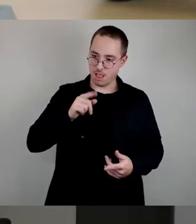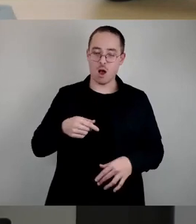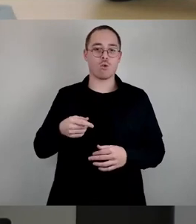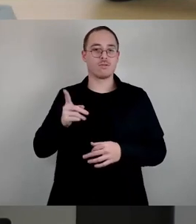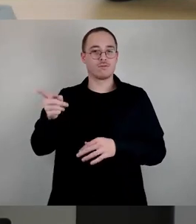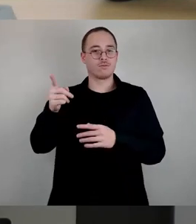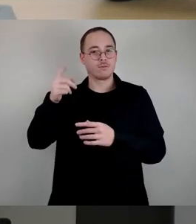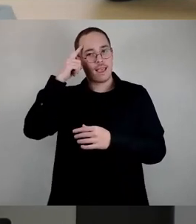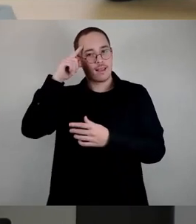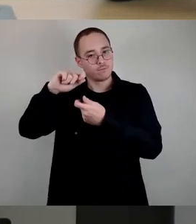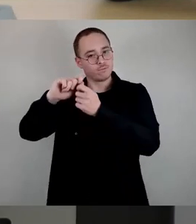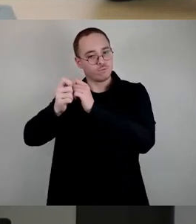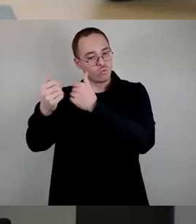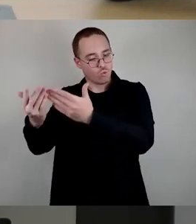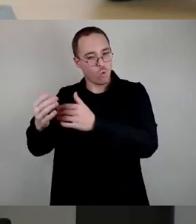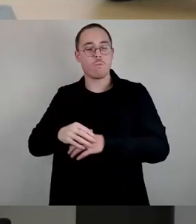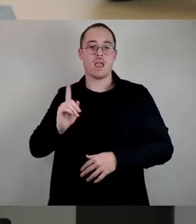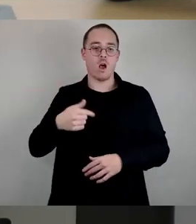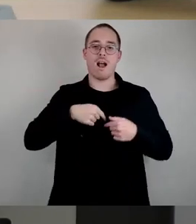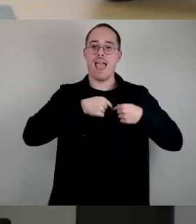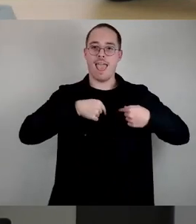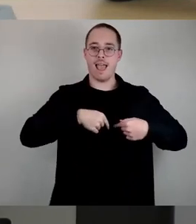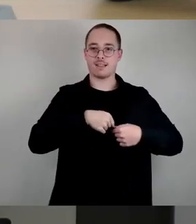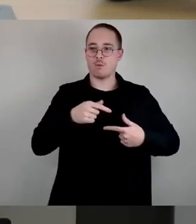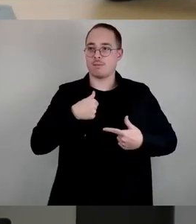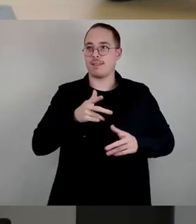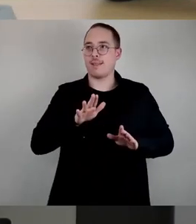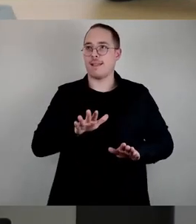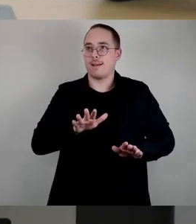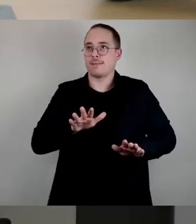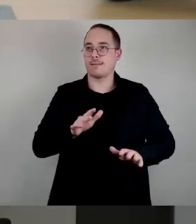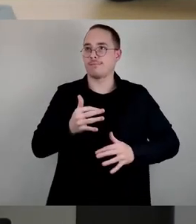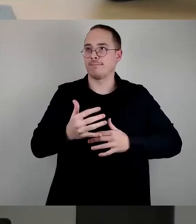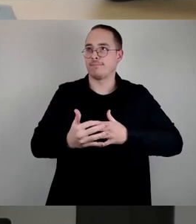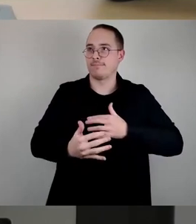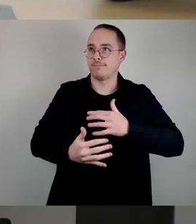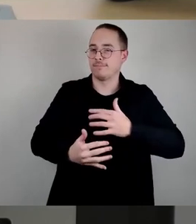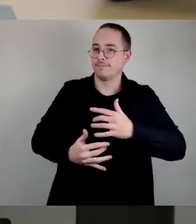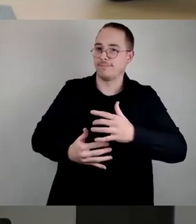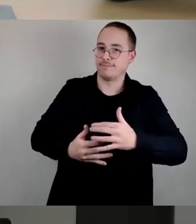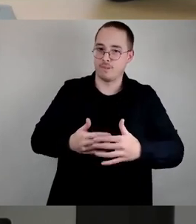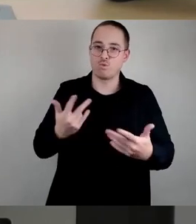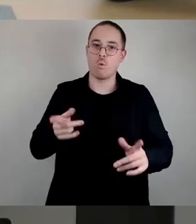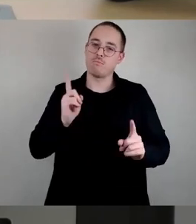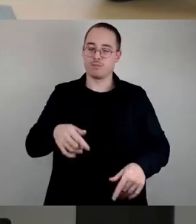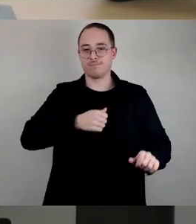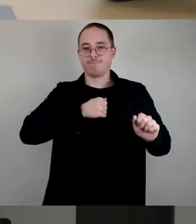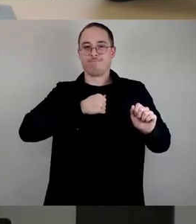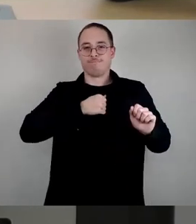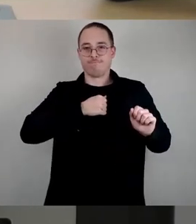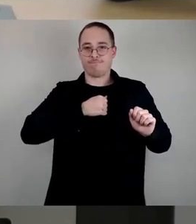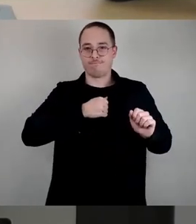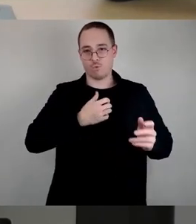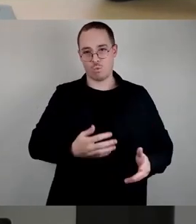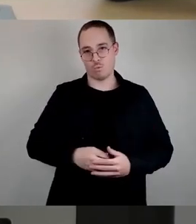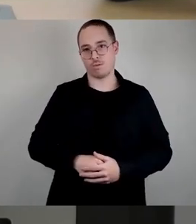Ich denke, auch nach 70 Jahren hat dies an Aktualität nichts verloren. Also, lassen Sie uns gemeinsam tapfer sein,